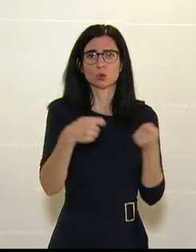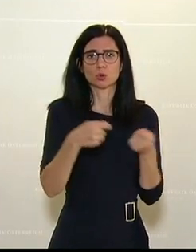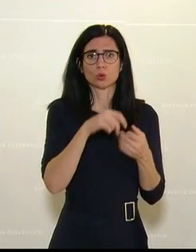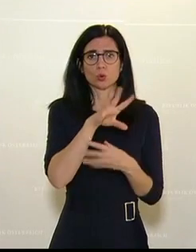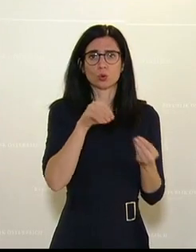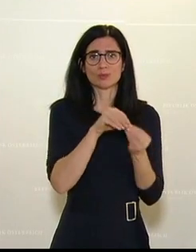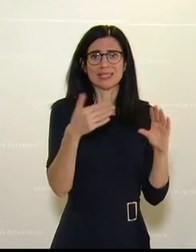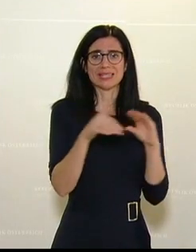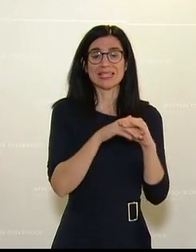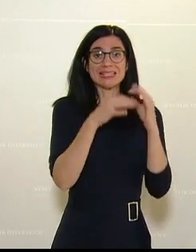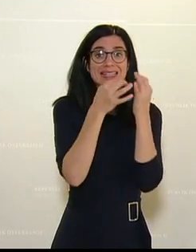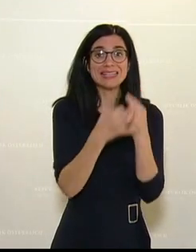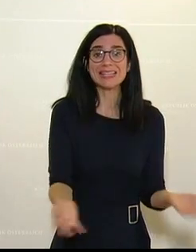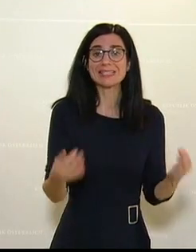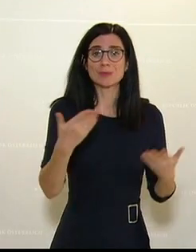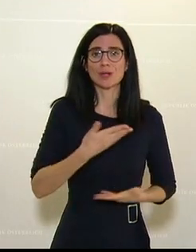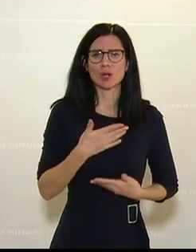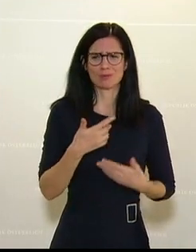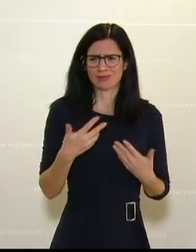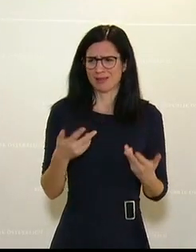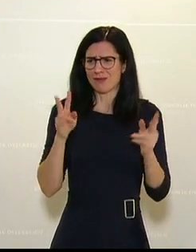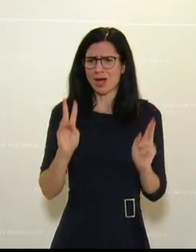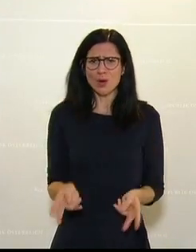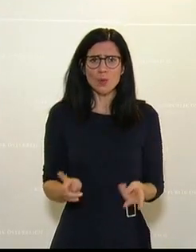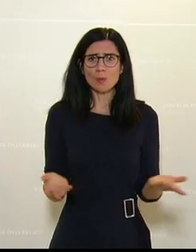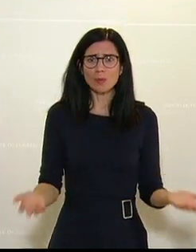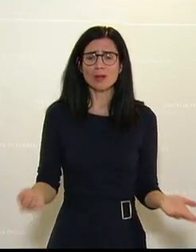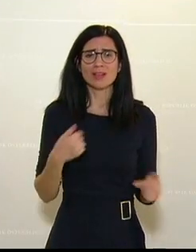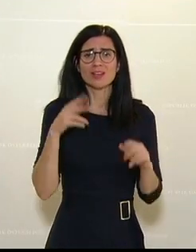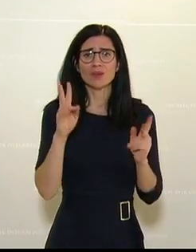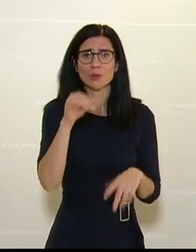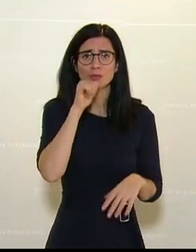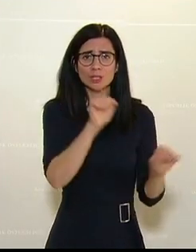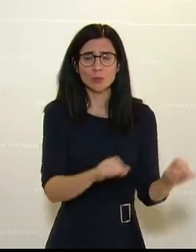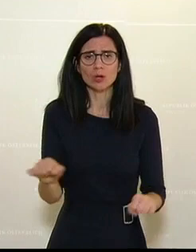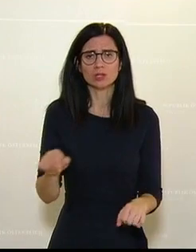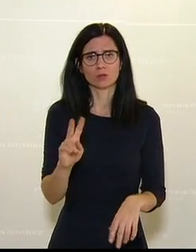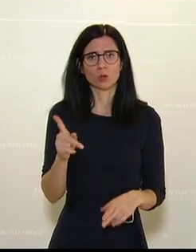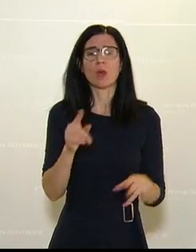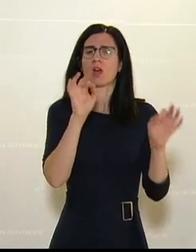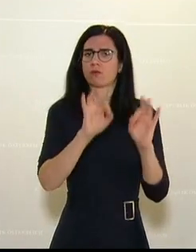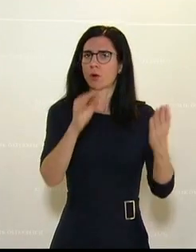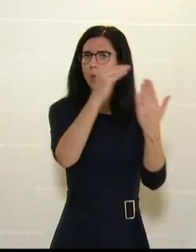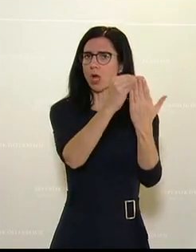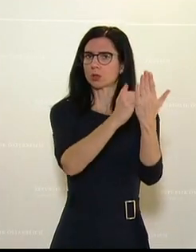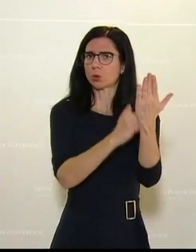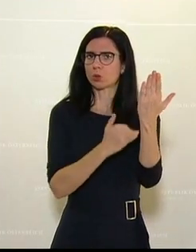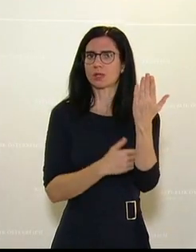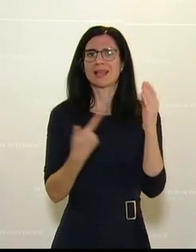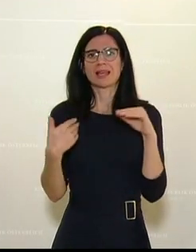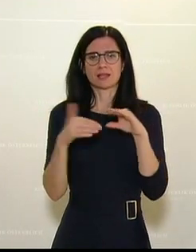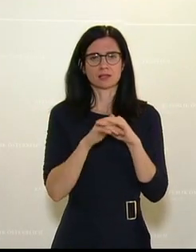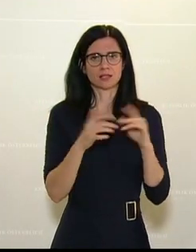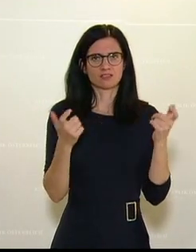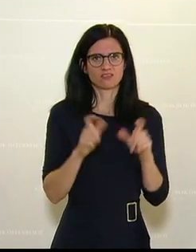Umsatzersatz nicht. Das kann es doch nicht sein. Und wieso geht das nicht? Na, weil man in der Verordnung für den Ersatz